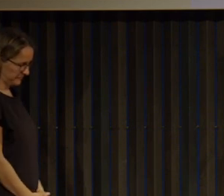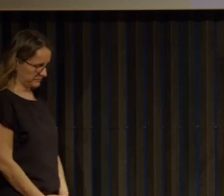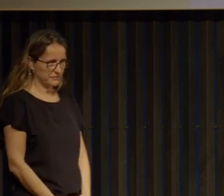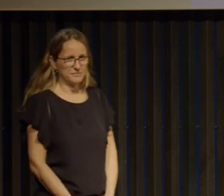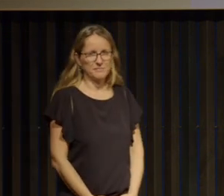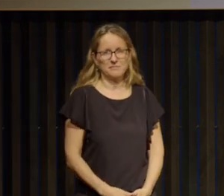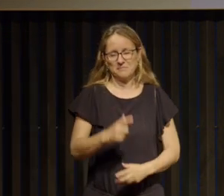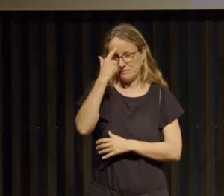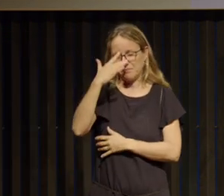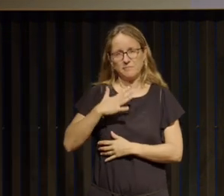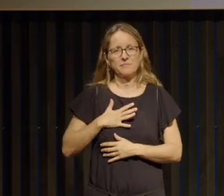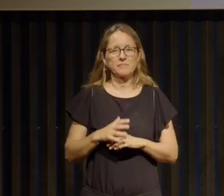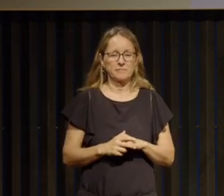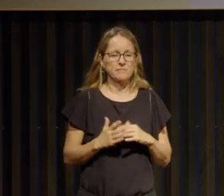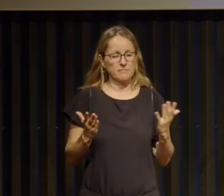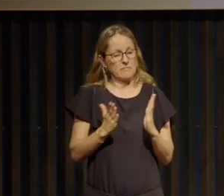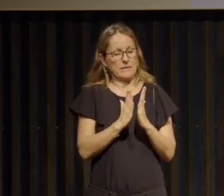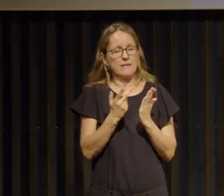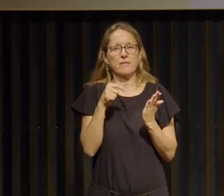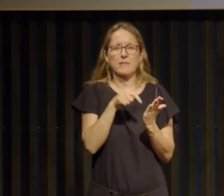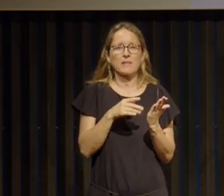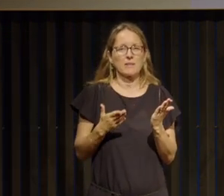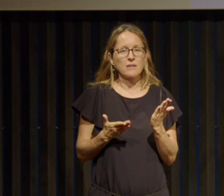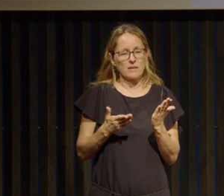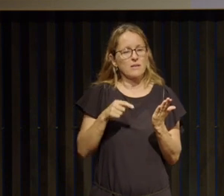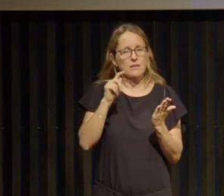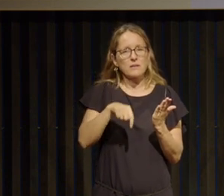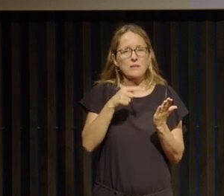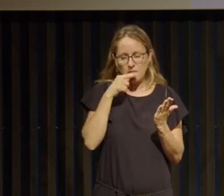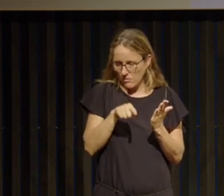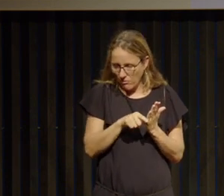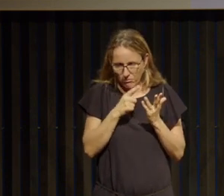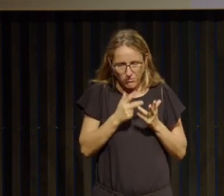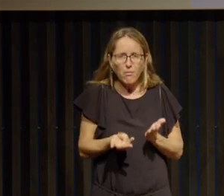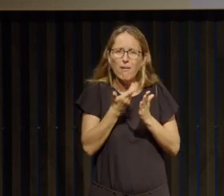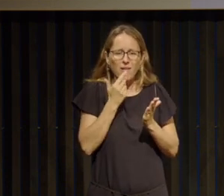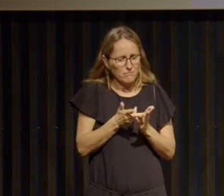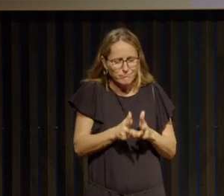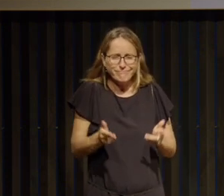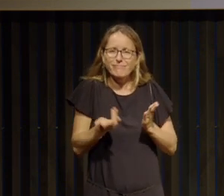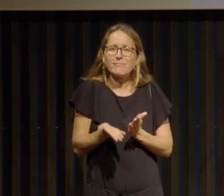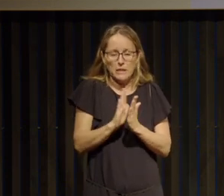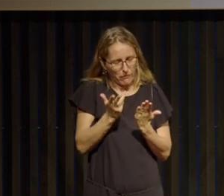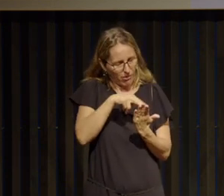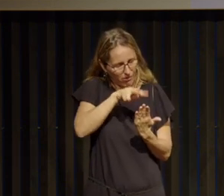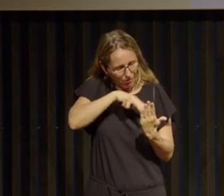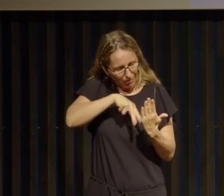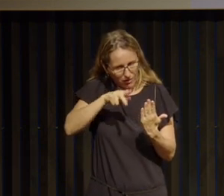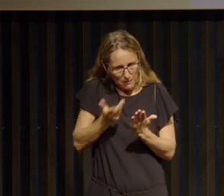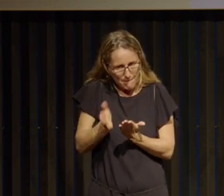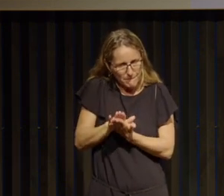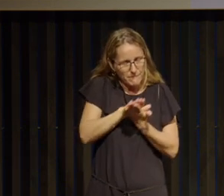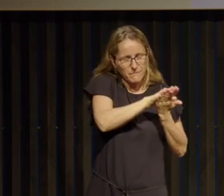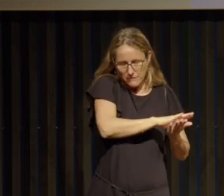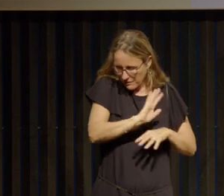reprendre le livre je pense que le livre c'est vraiment on peut vraiment le reprendre à différents moments en fait et que les étapes on va pas forcément les